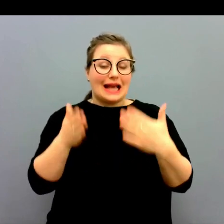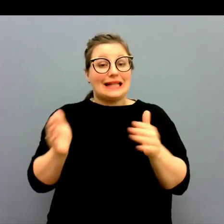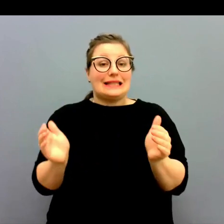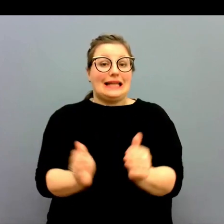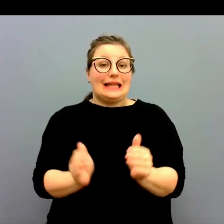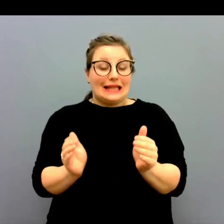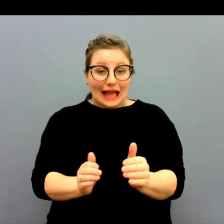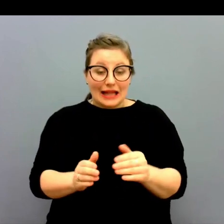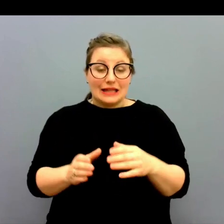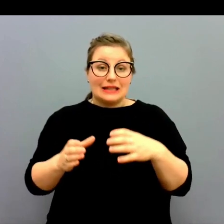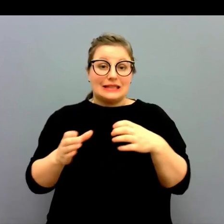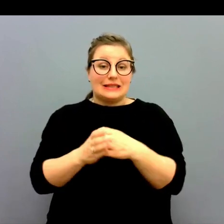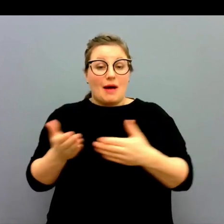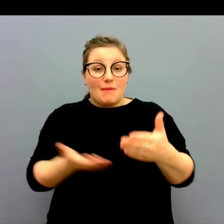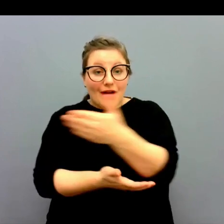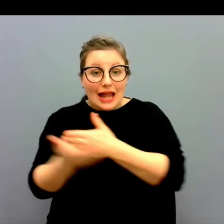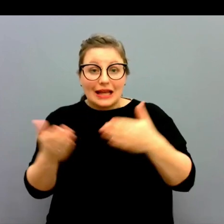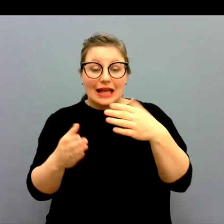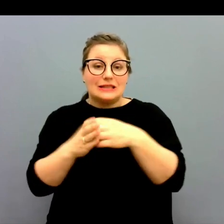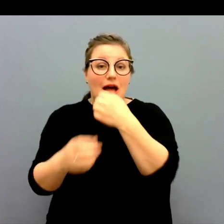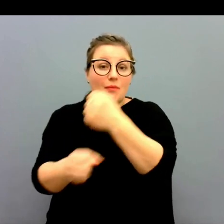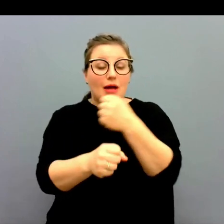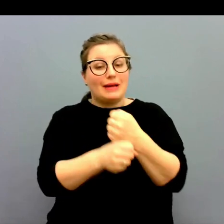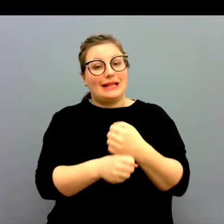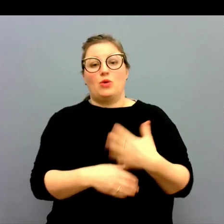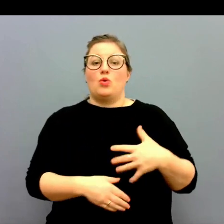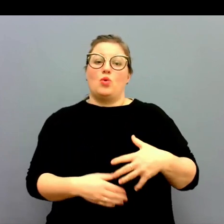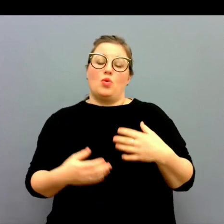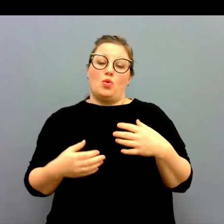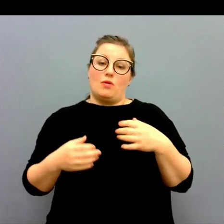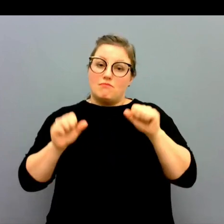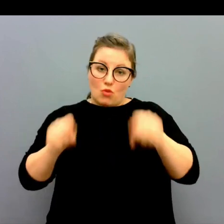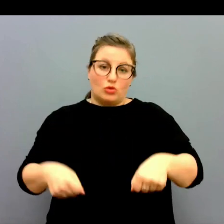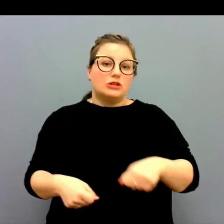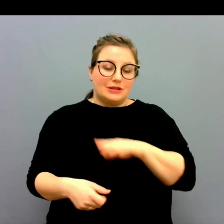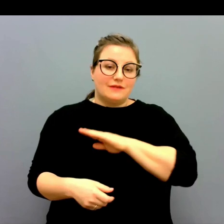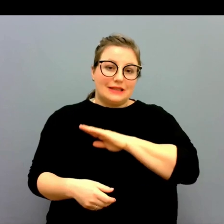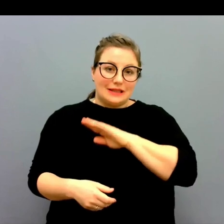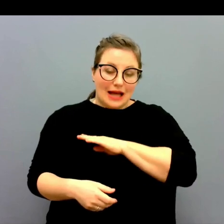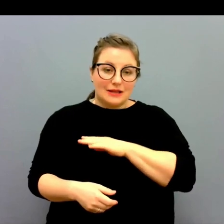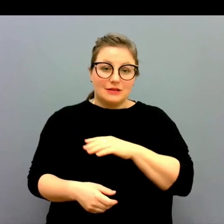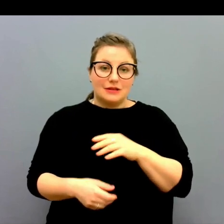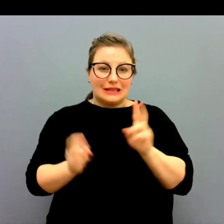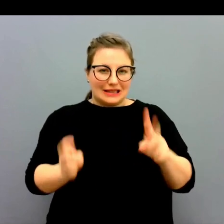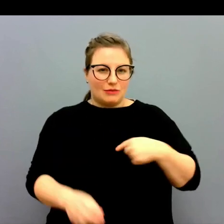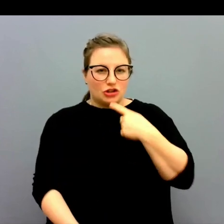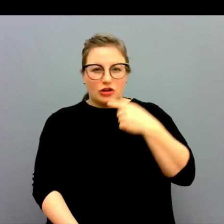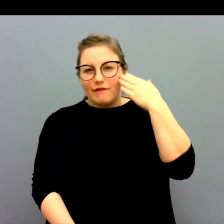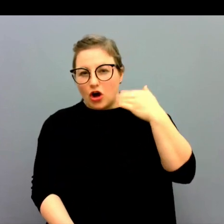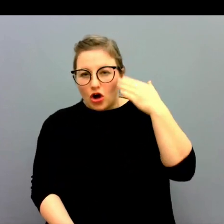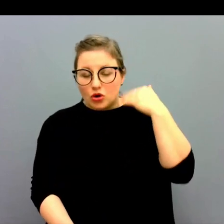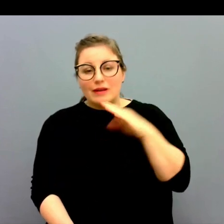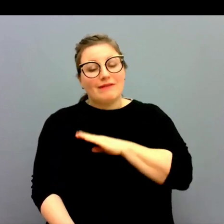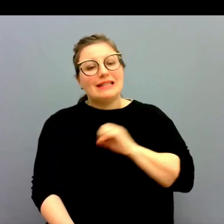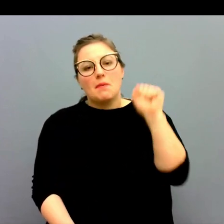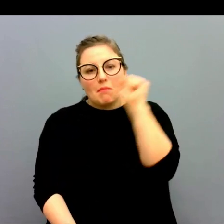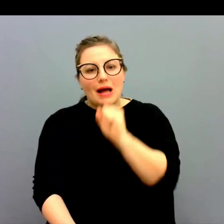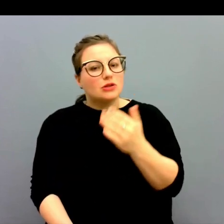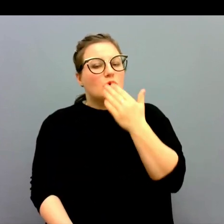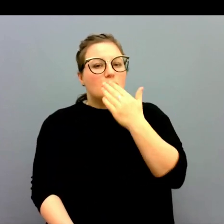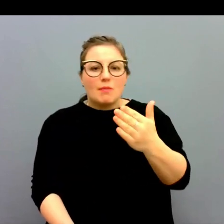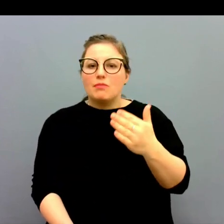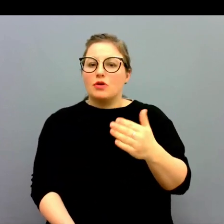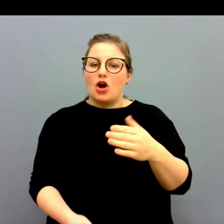samverkan och samarbete är helt nödvändigt. Och som jag sa tidigare, det finns mycket goda